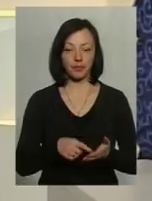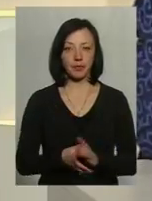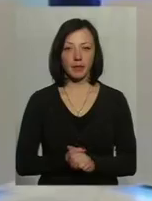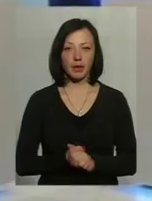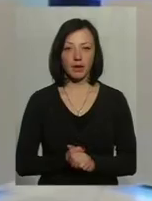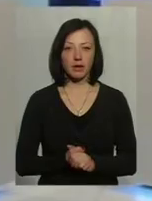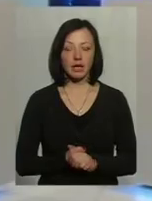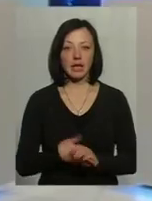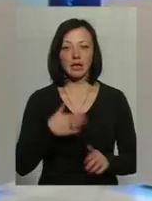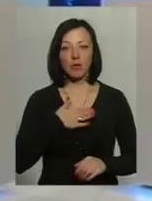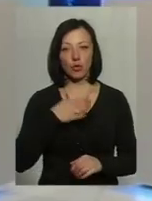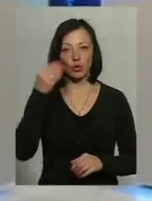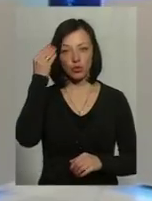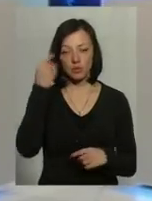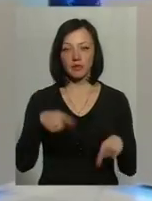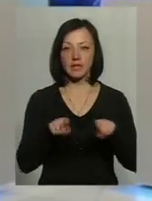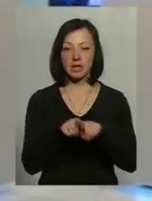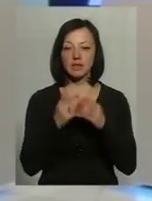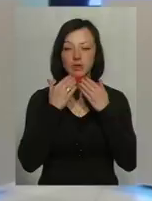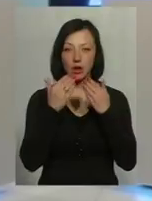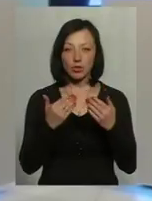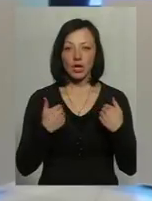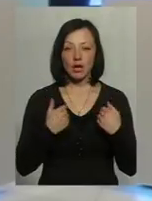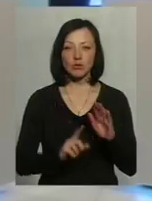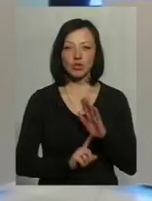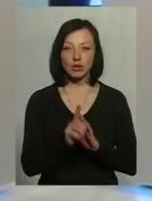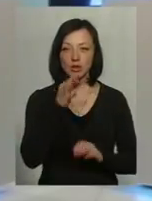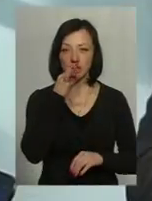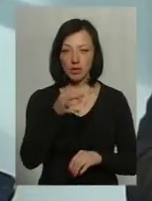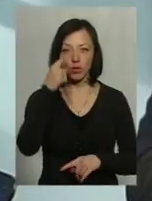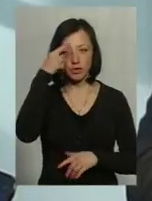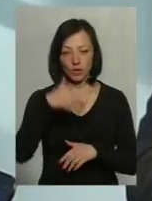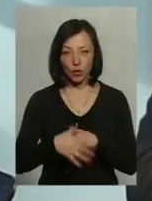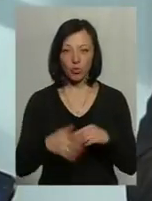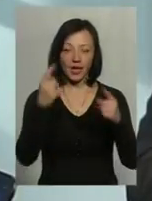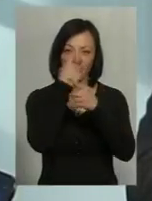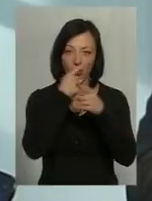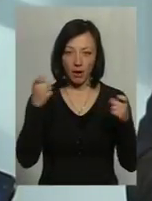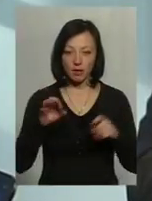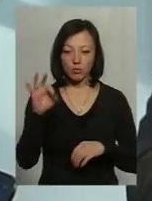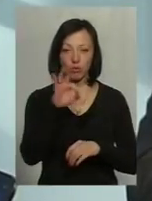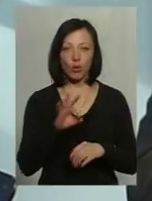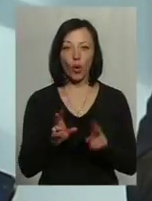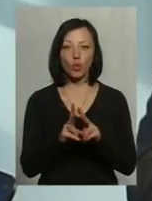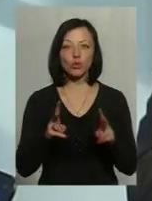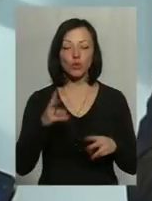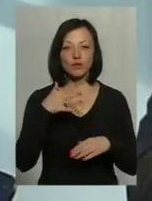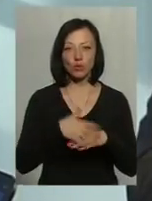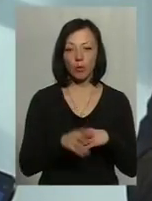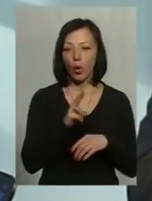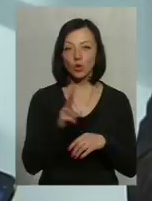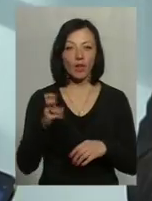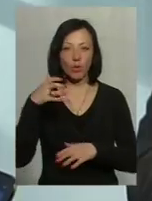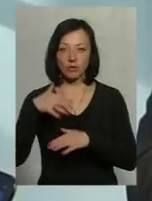Ну, на мою думку, все-таки, звертаючись до того, що я спочатку сказав, усвідомлюють інформацію відносно того, хто усвідомив, хто не